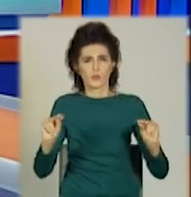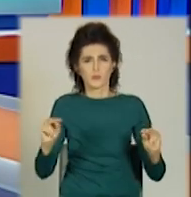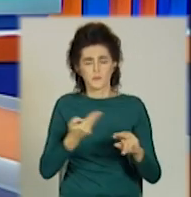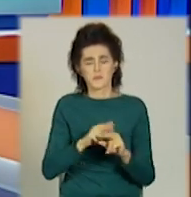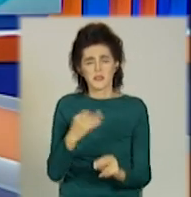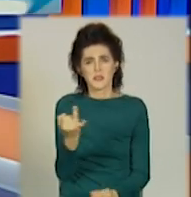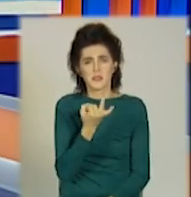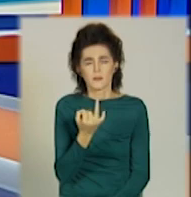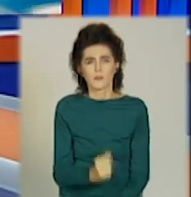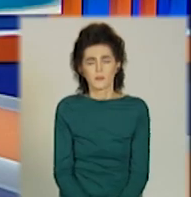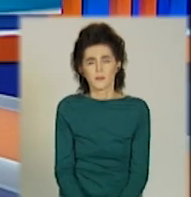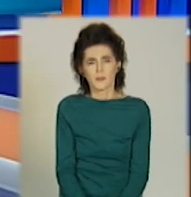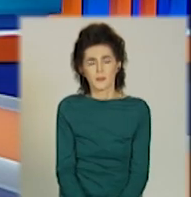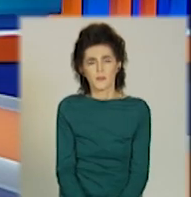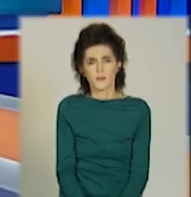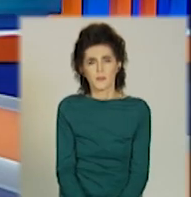Валентини Чурікової.